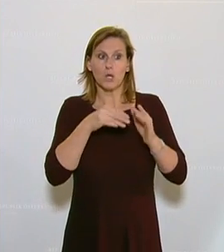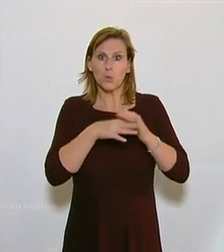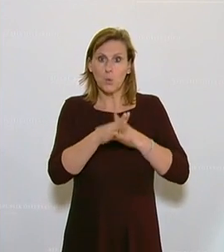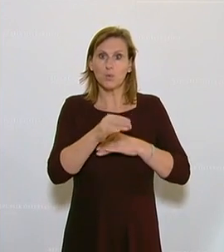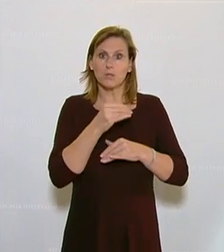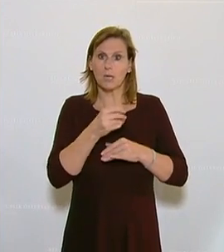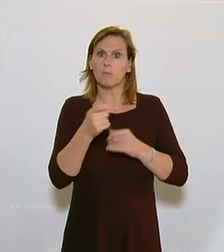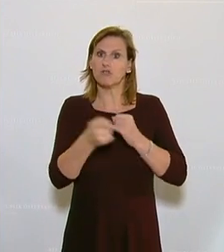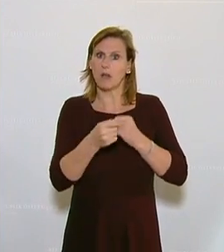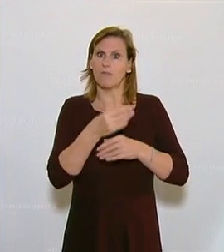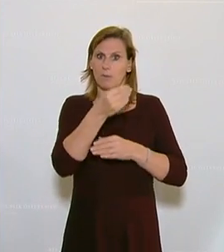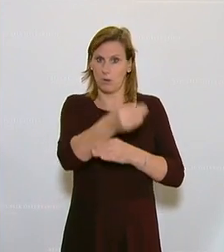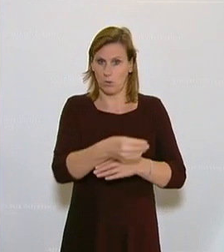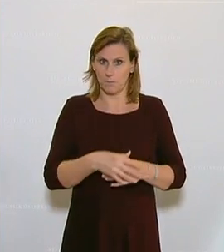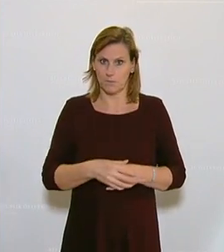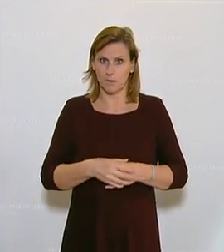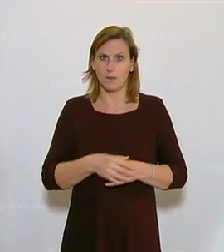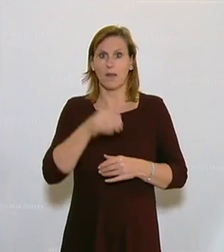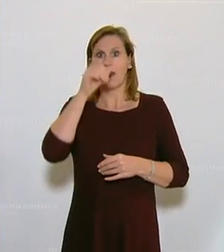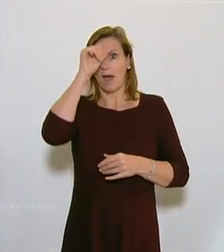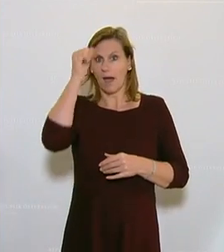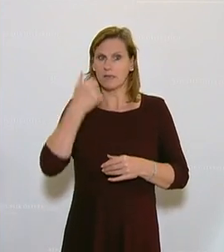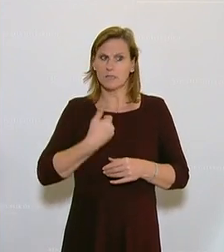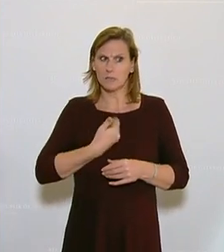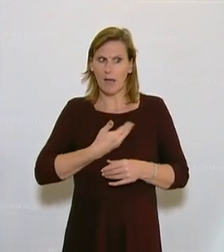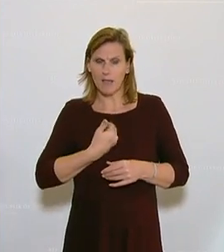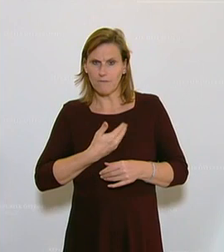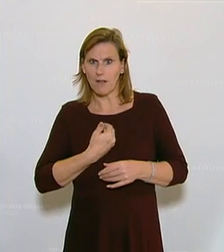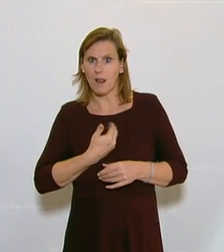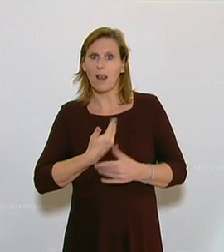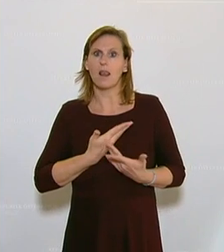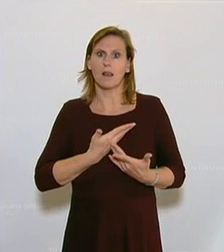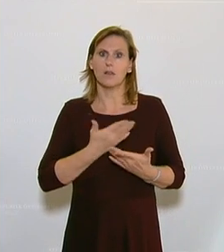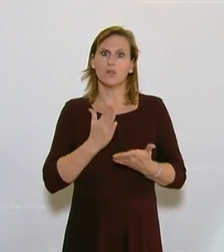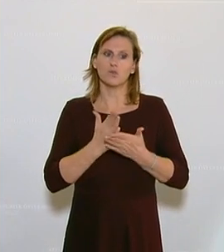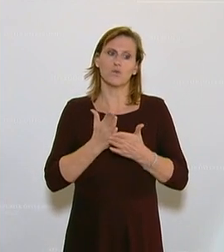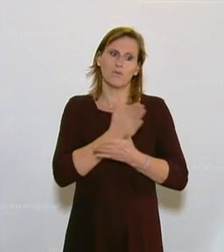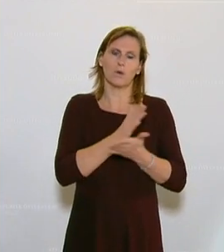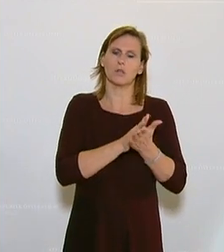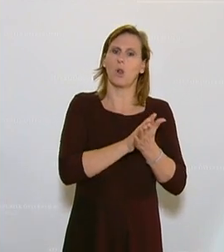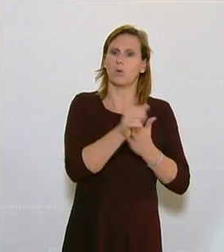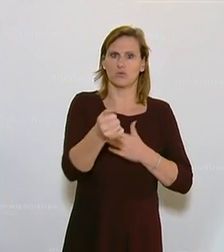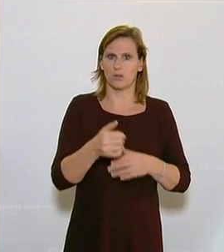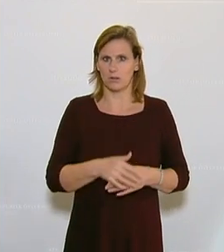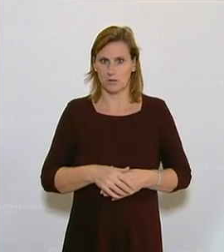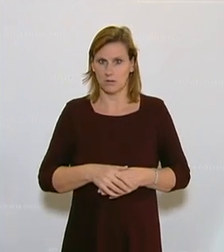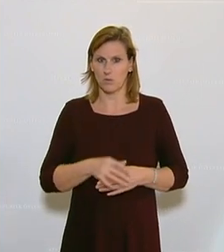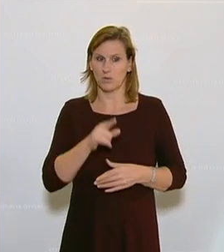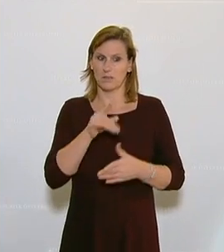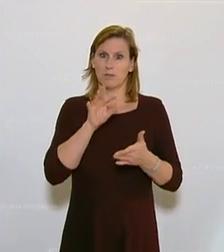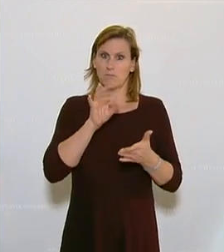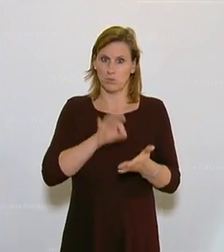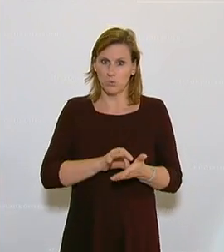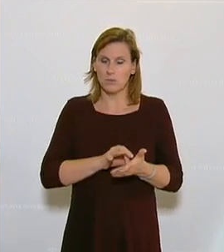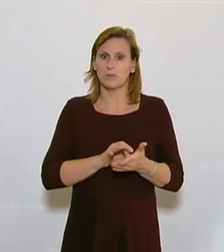große Strafen bekommt. Das heißt, was wird im Zweifelsfall passieren? Sie werden schon vorweg löschen. Und genau das ist der Punkt. Ich